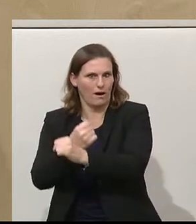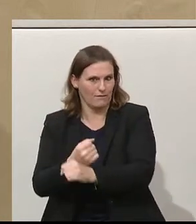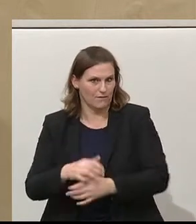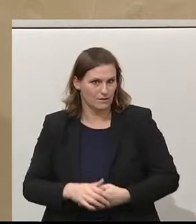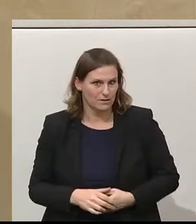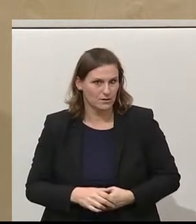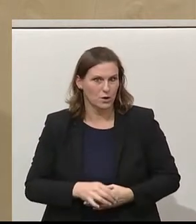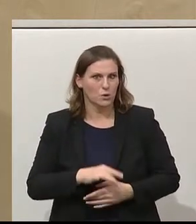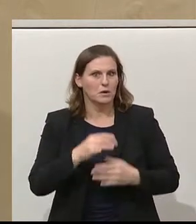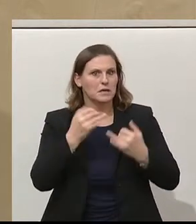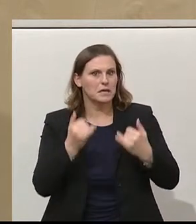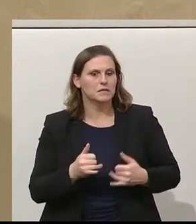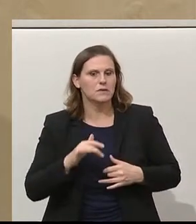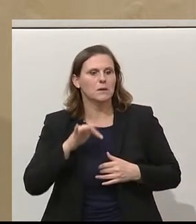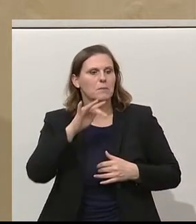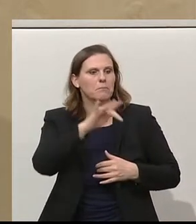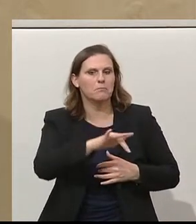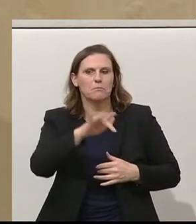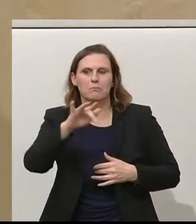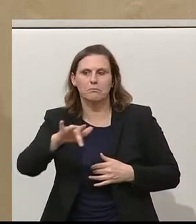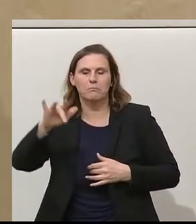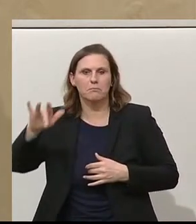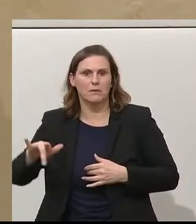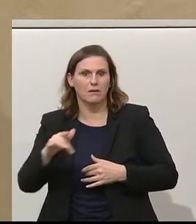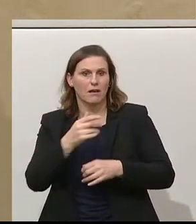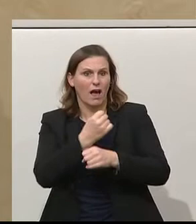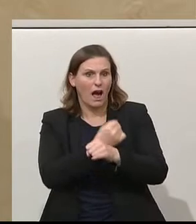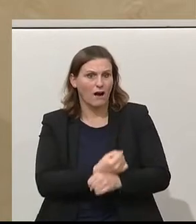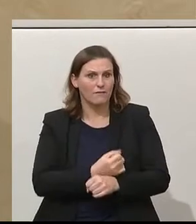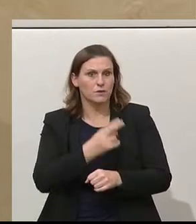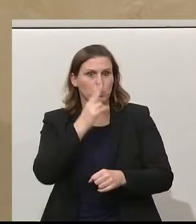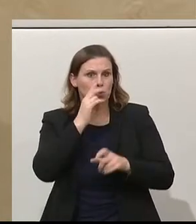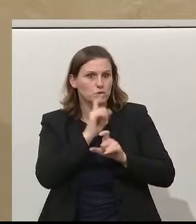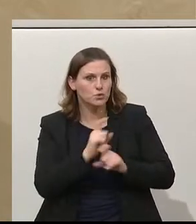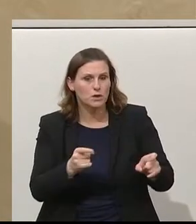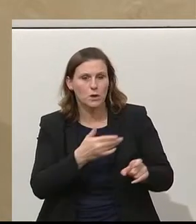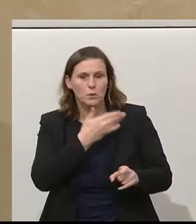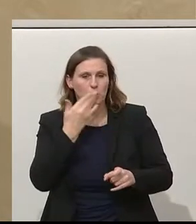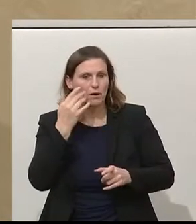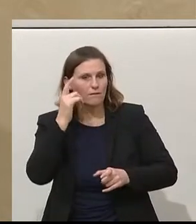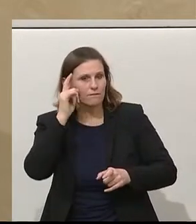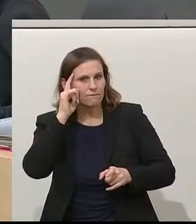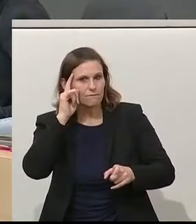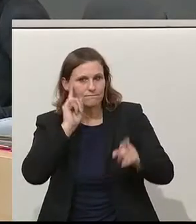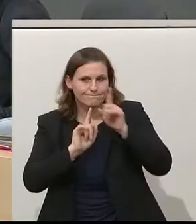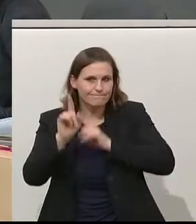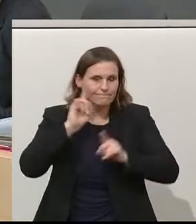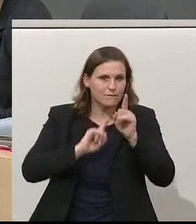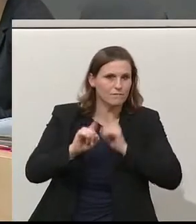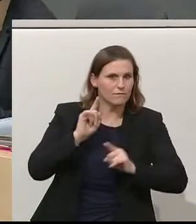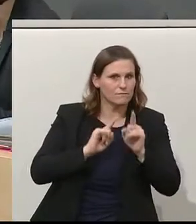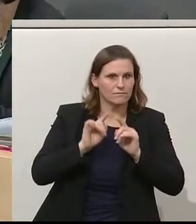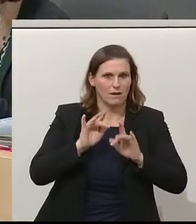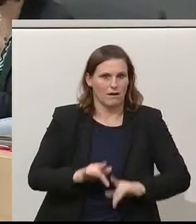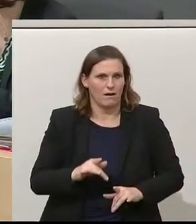Und diese Willkürhaft wäre eine Haft für Unschuldige, gegen die kein Verdacht besteht. Und so etwas ist in Österreich vollkommen